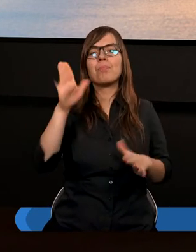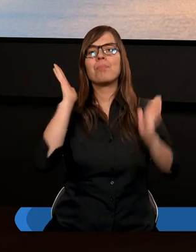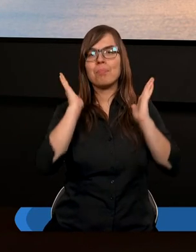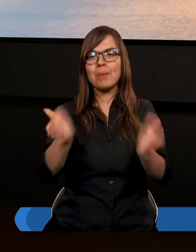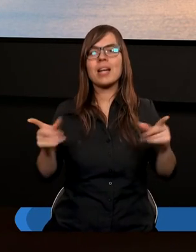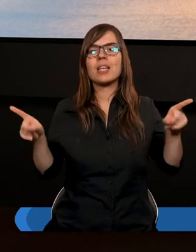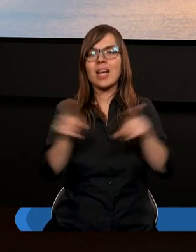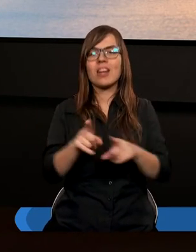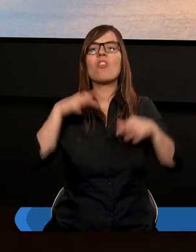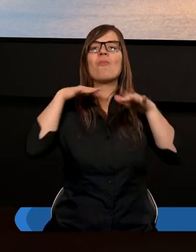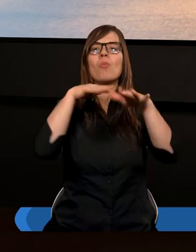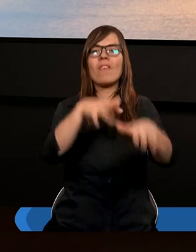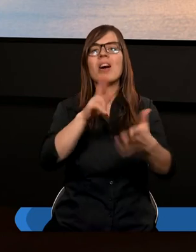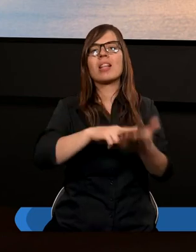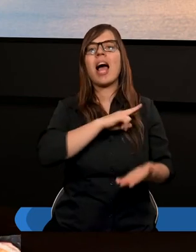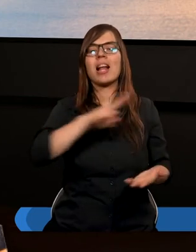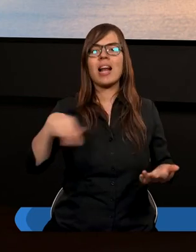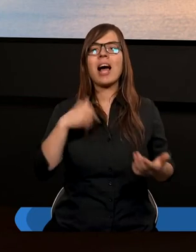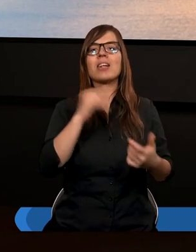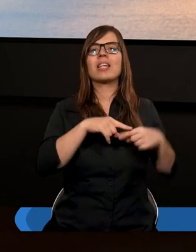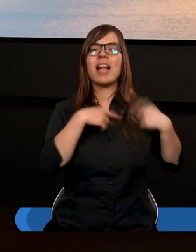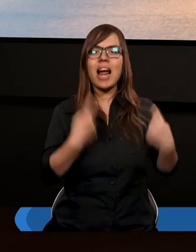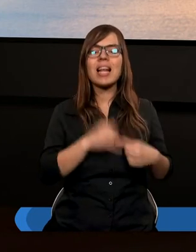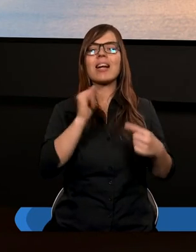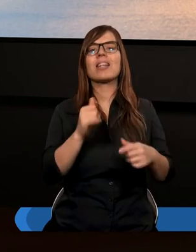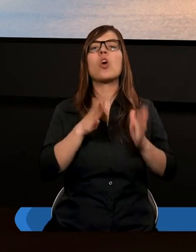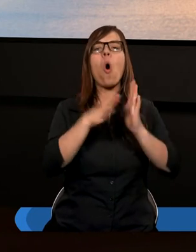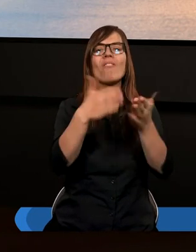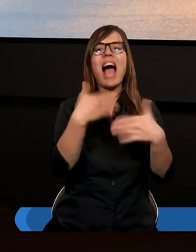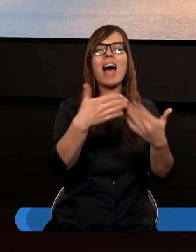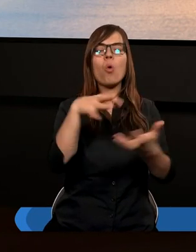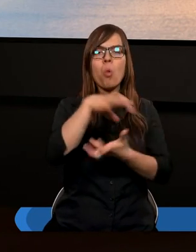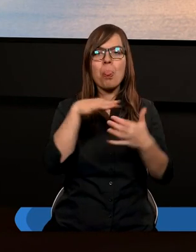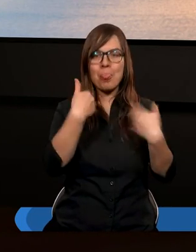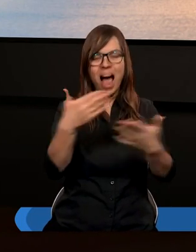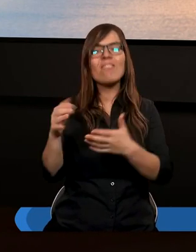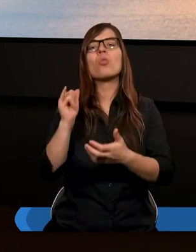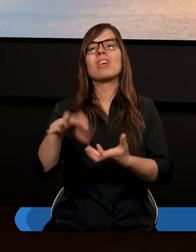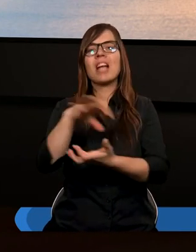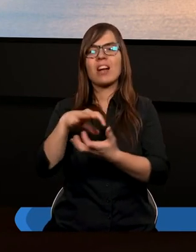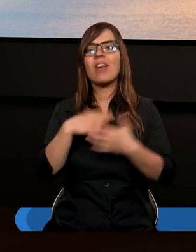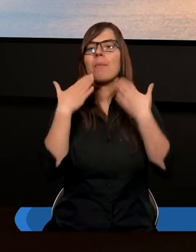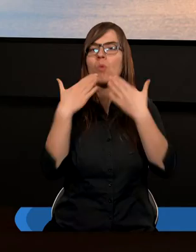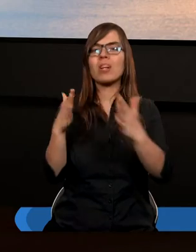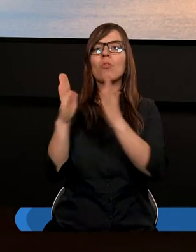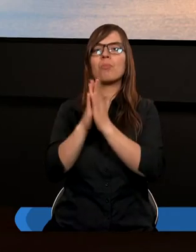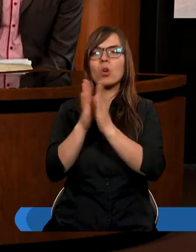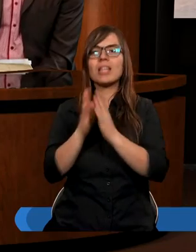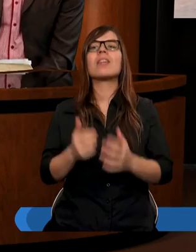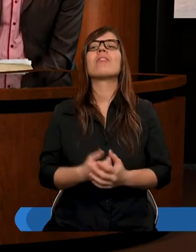będzie też spływało na świat na wszystkich ofiarodawców podziękujmy w modlitwie